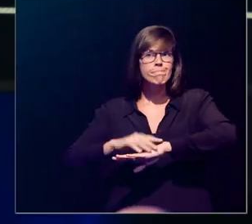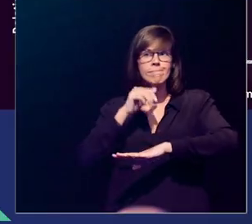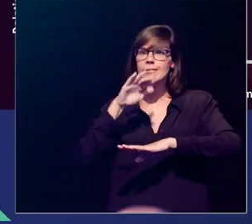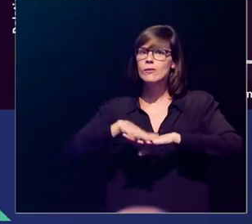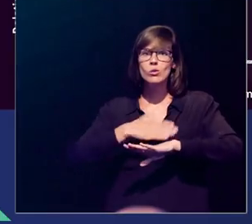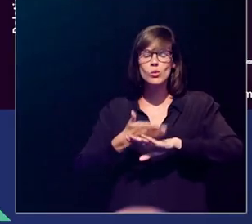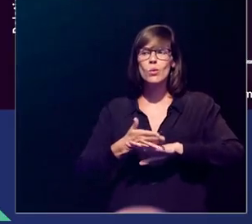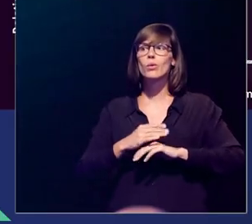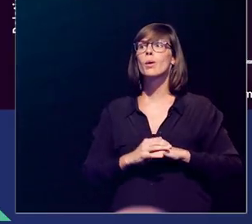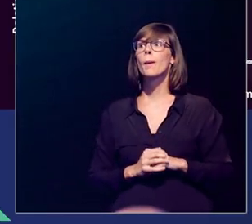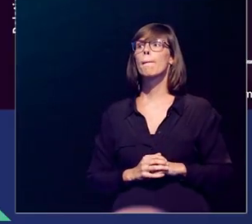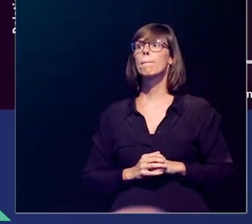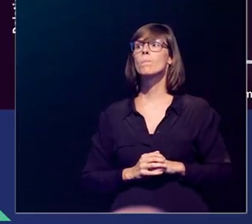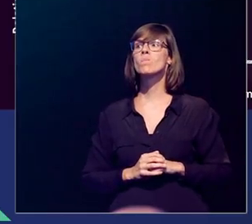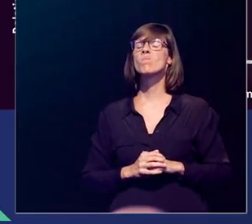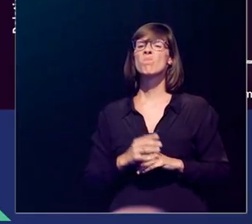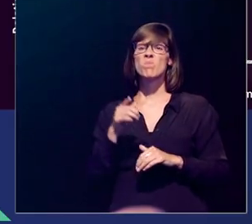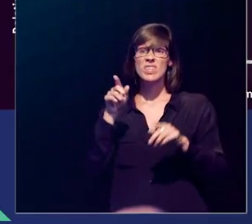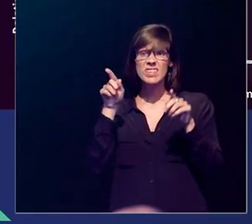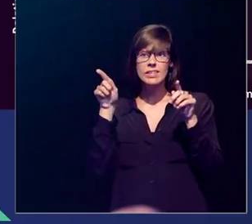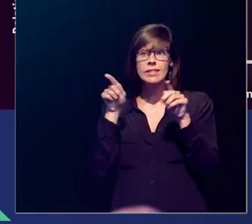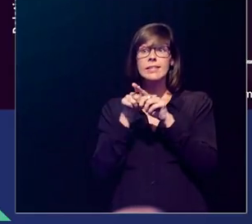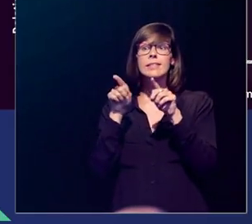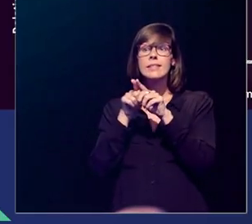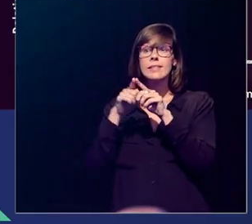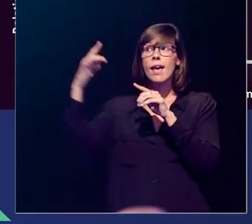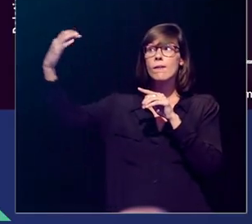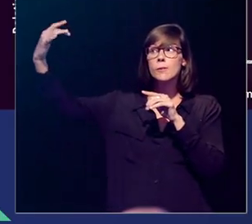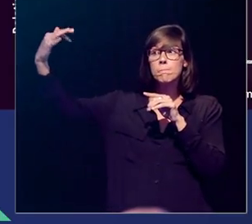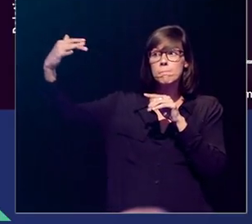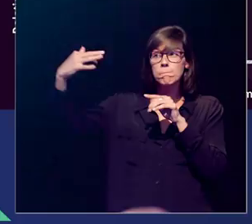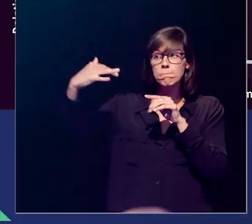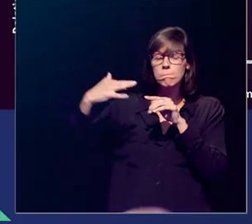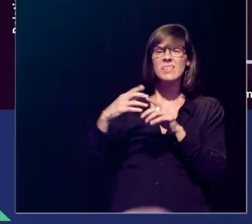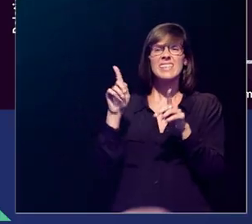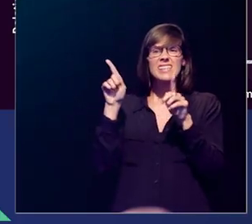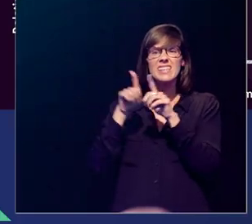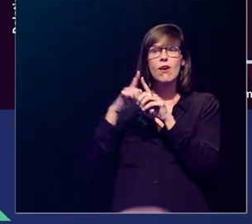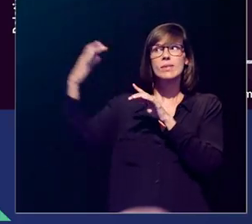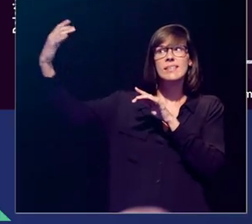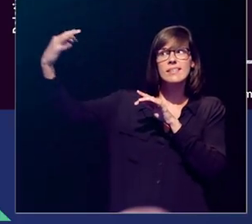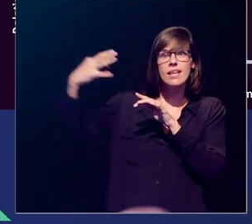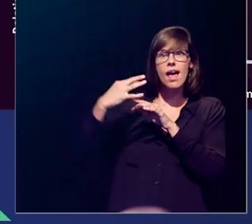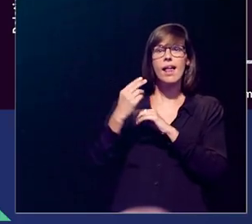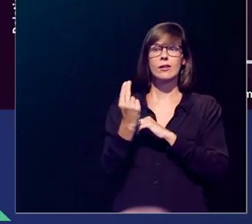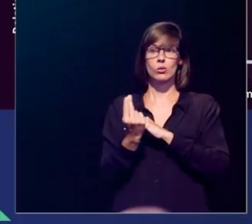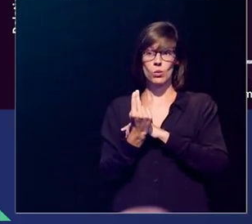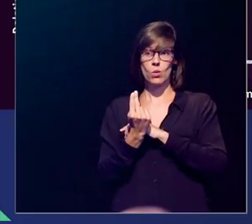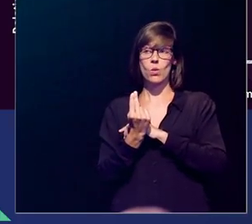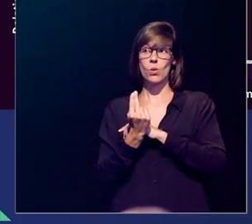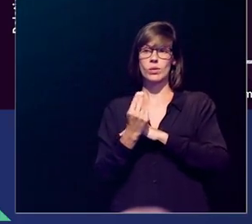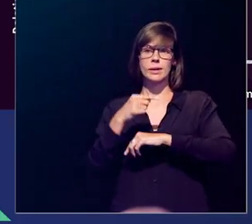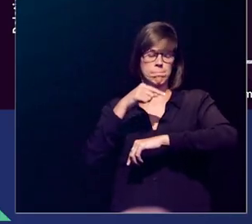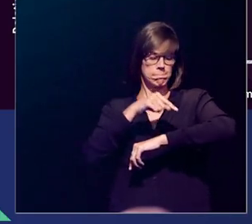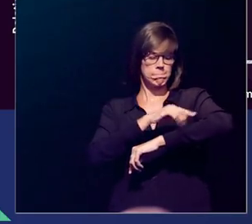En nu wil het dat exact dezelfde golflengte, exact dezelfde amplitude van stralen nodig zijn om die